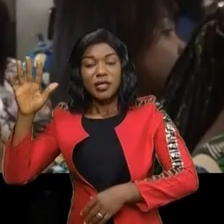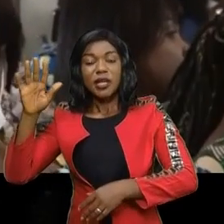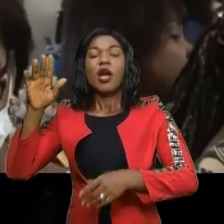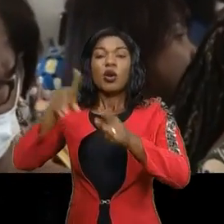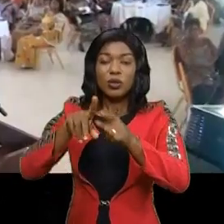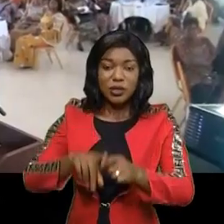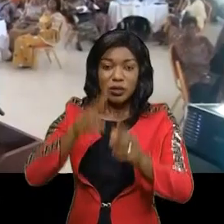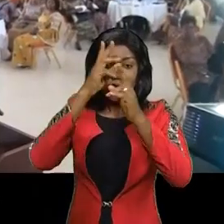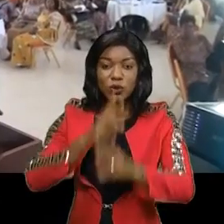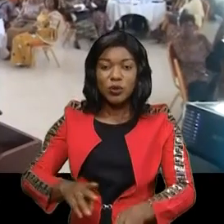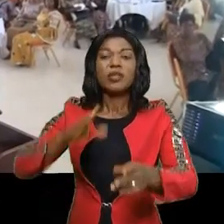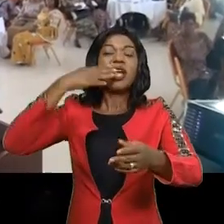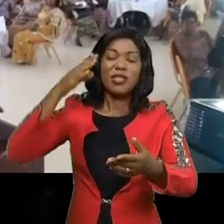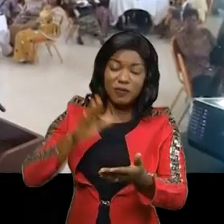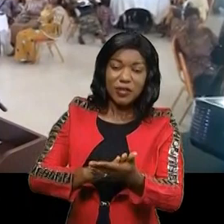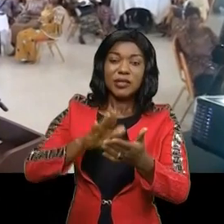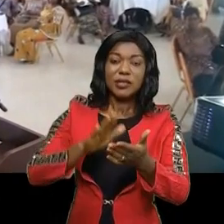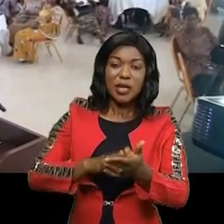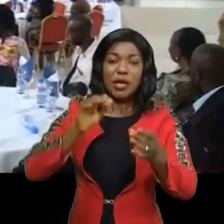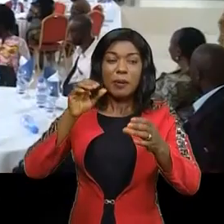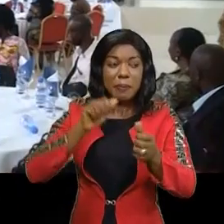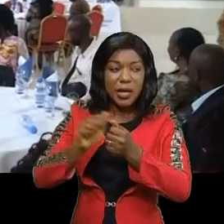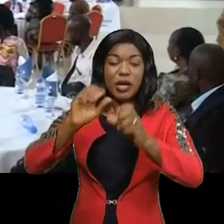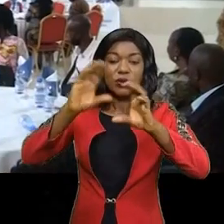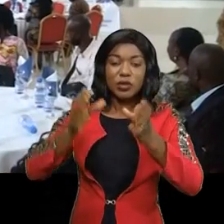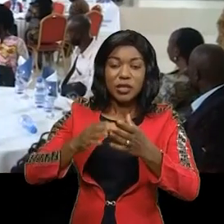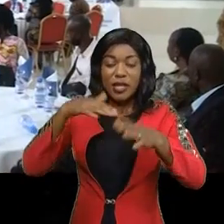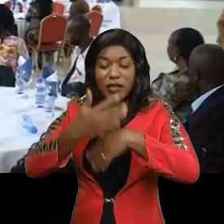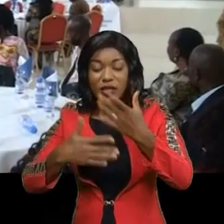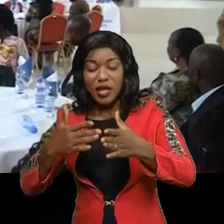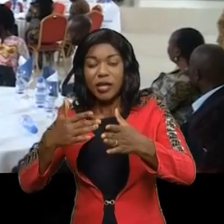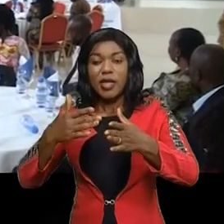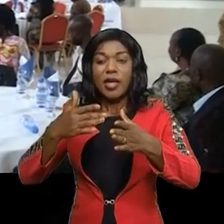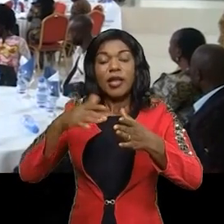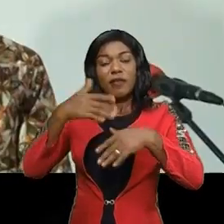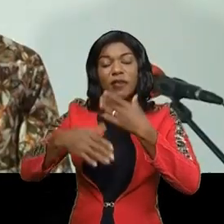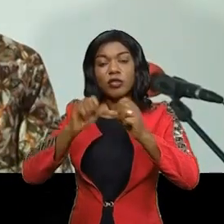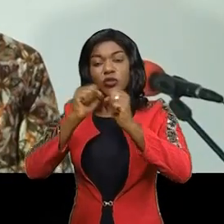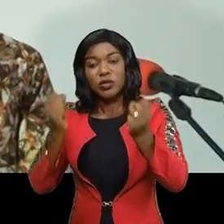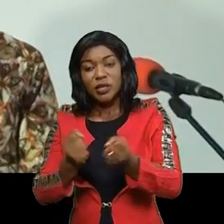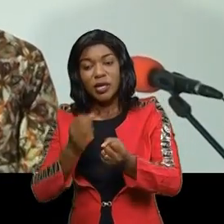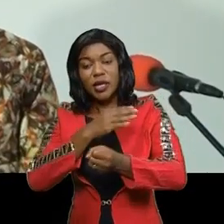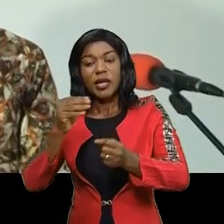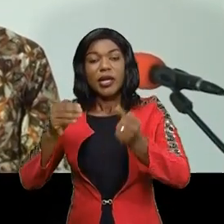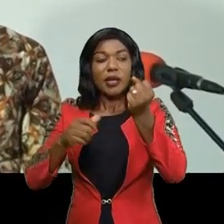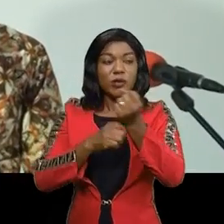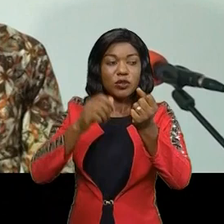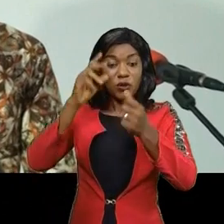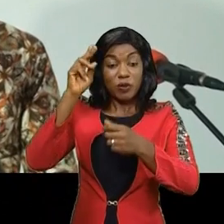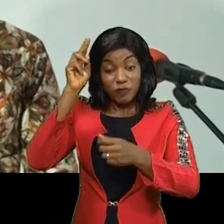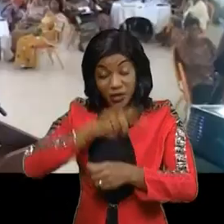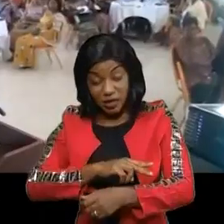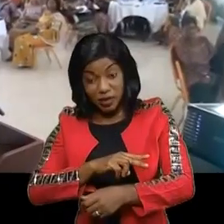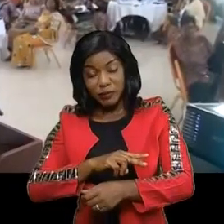et d'honneur ont été félicités par la commissaire générale en charge des affaires sociales gens, familles, enfants et personnes vulnérables Laetitia